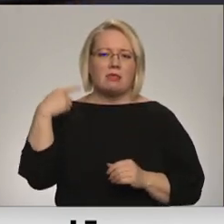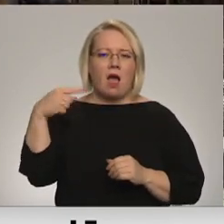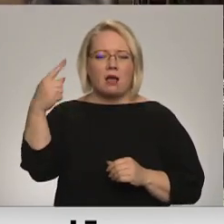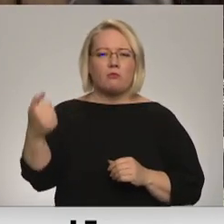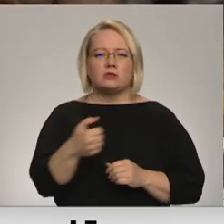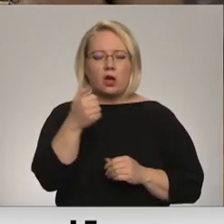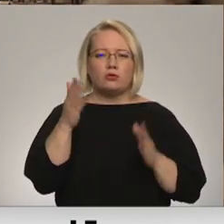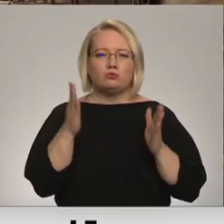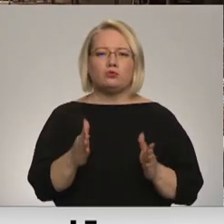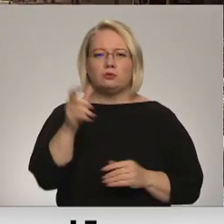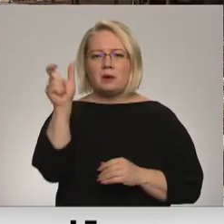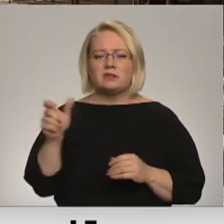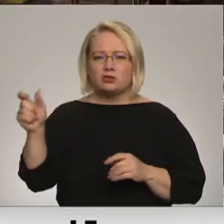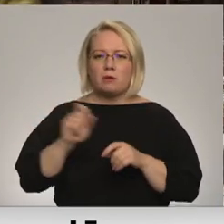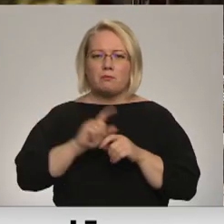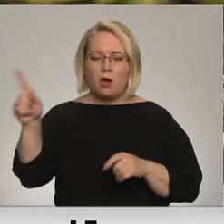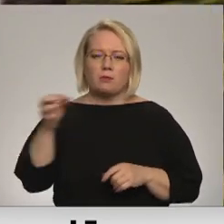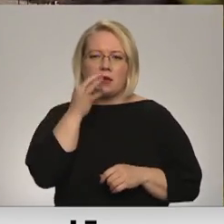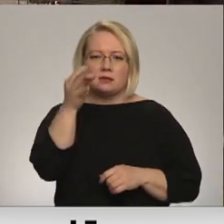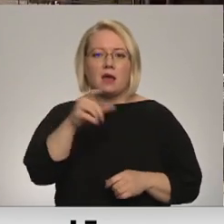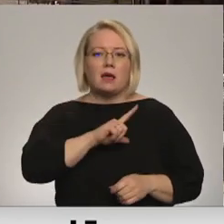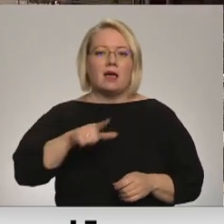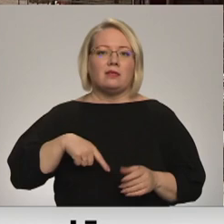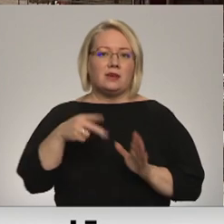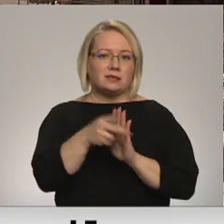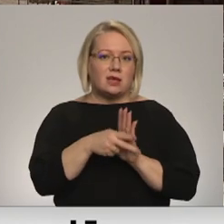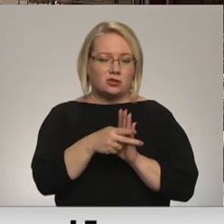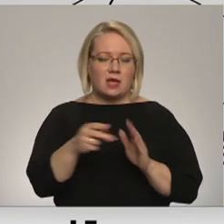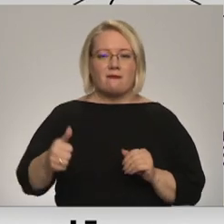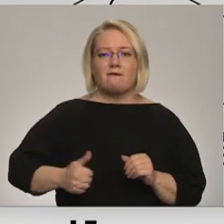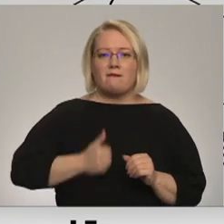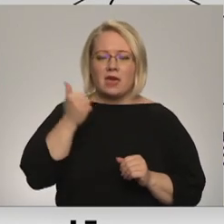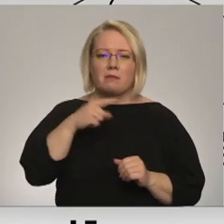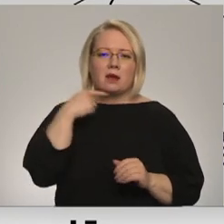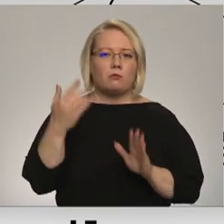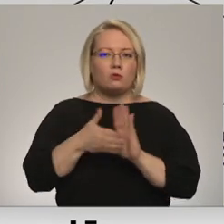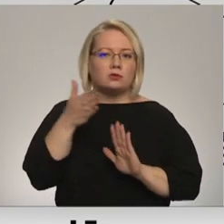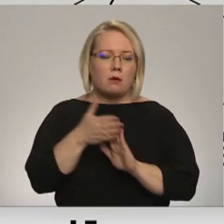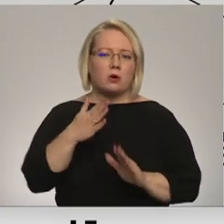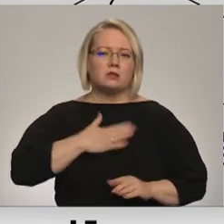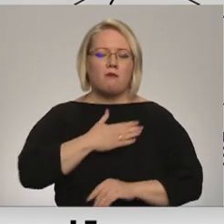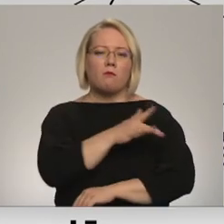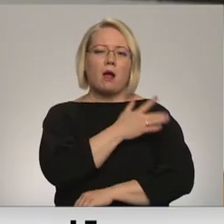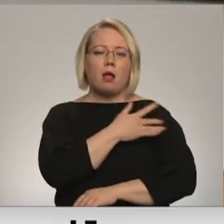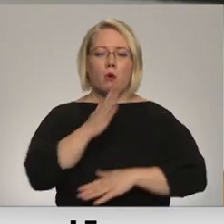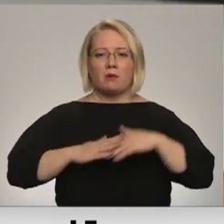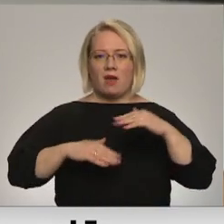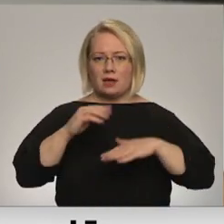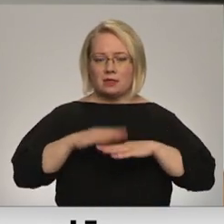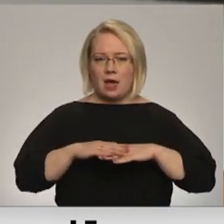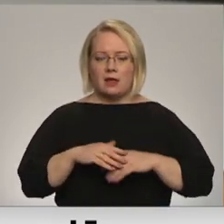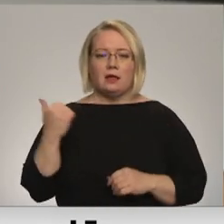pasaži ar pieaugumu, prognozē Latvijas dzelzceļš. Tādēļ uzņēmums atspēries būtisku uzlabot savu pakalpojumu kvalitāti. Tas